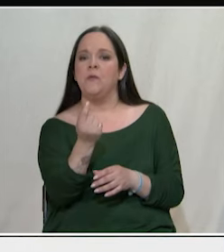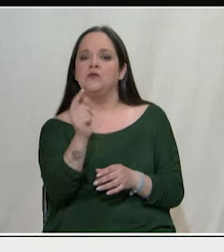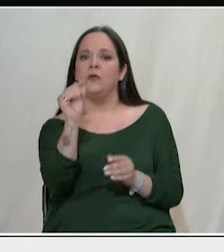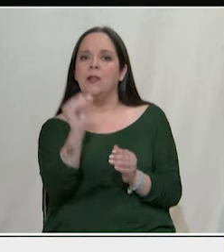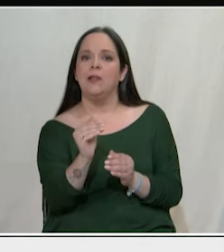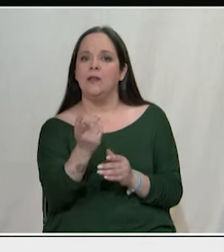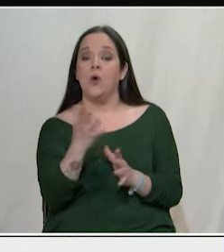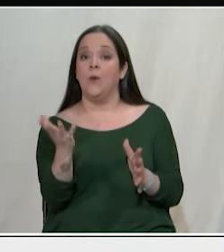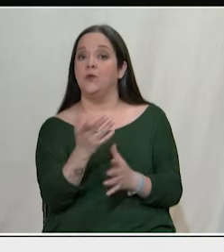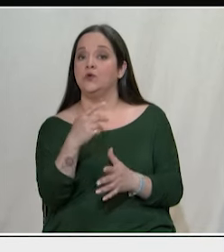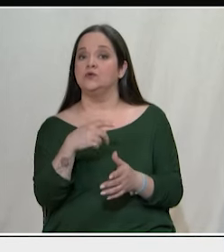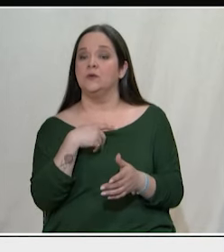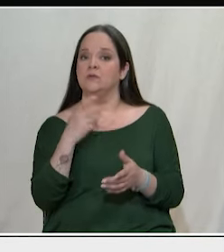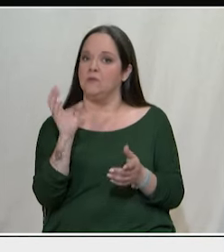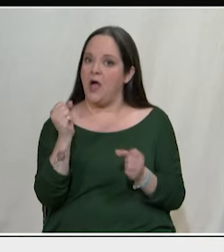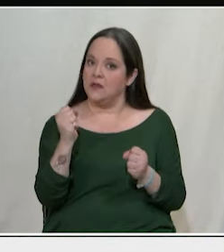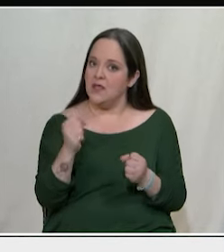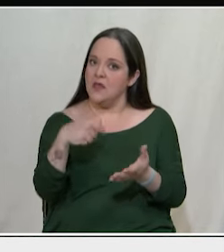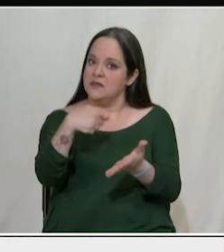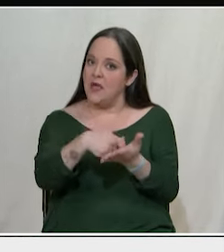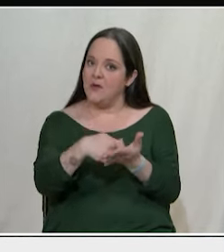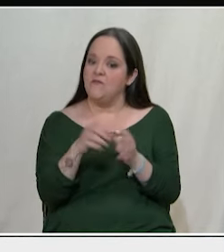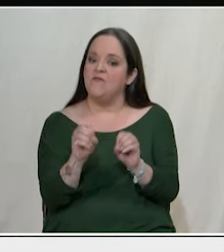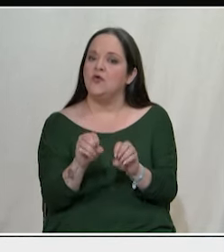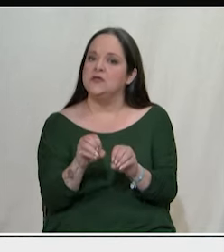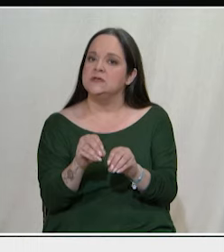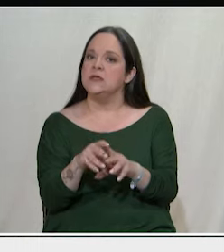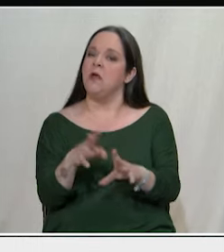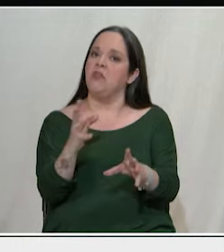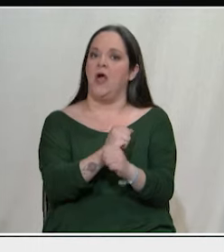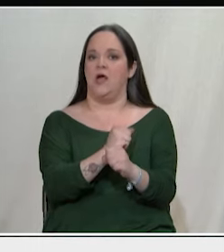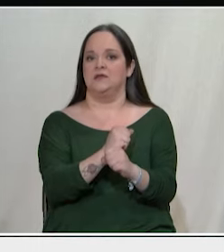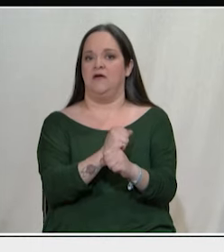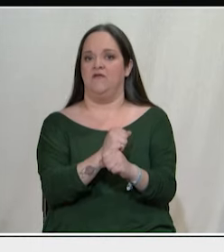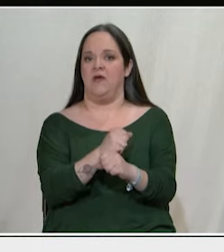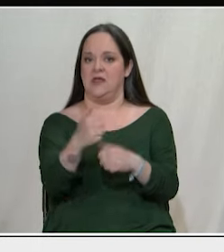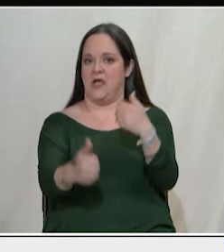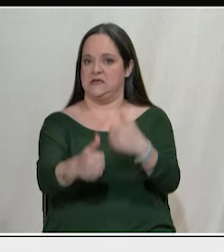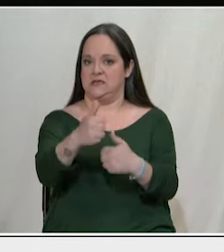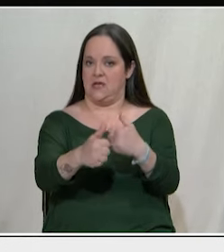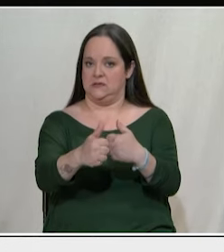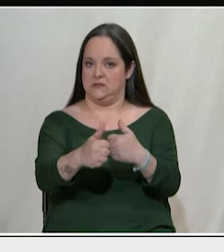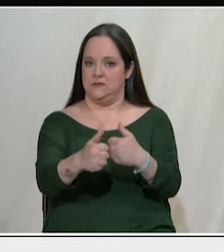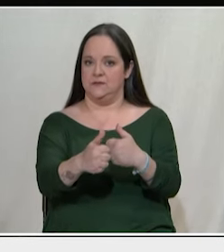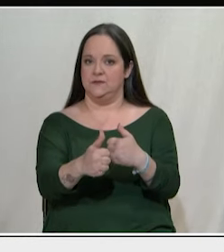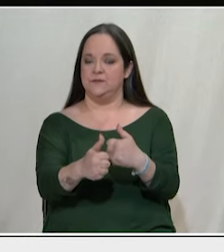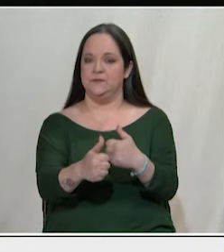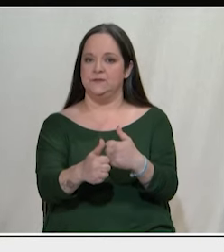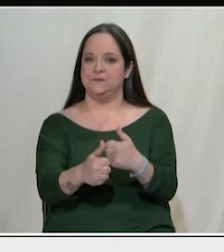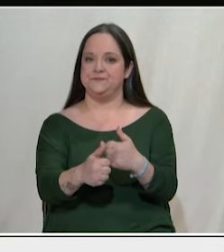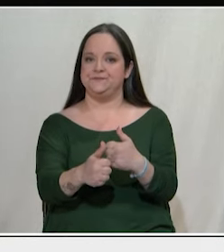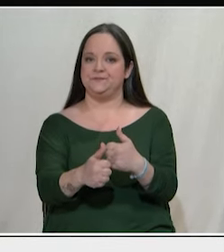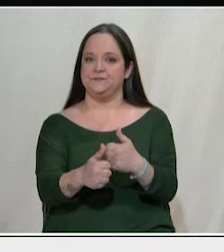αντέχουν να πληρώσουν πολλά σε φροντιστήρια και τα λοιπά να μπορούν να ανταπεξέλθουν